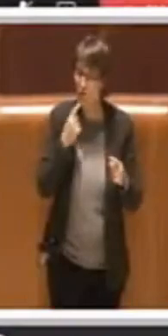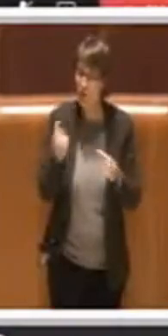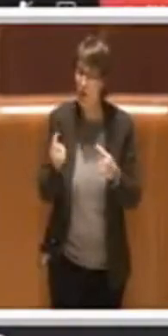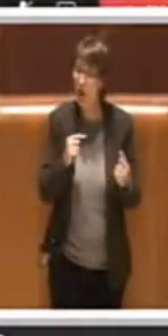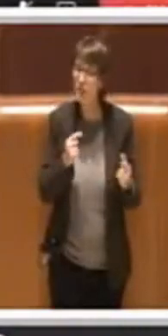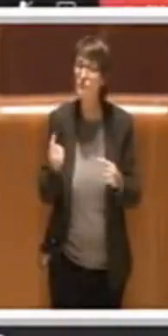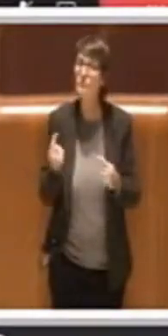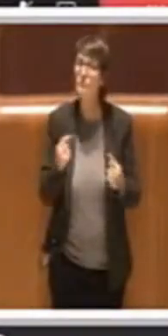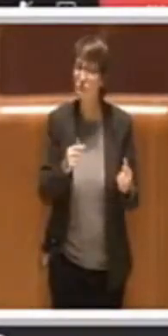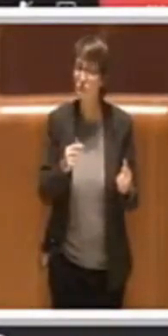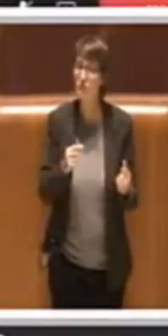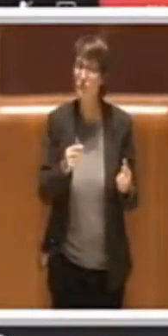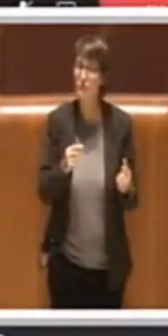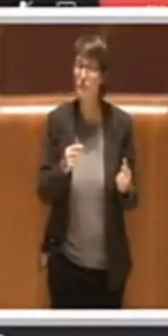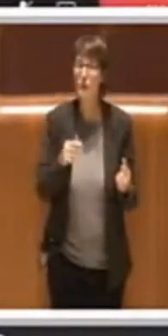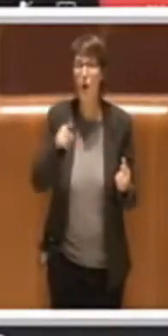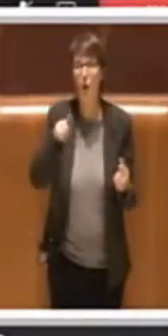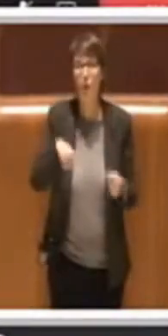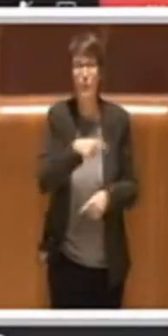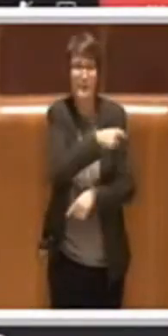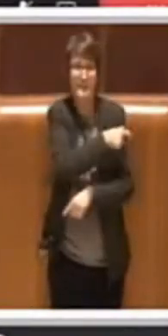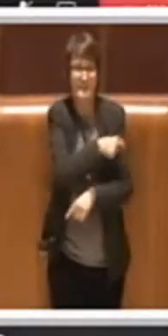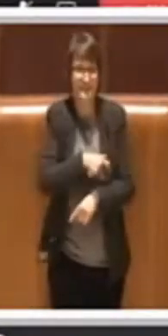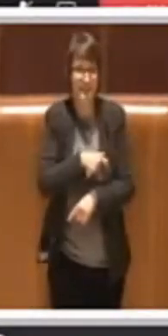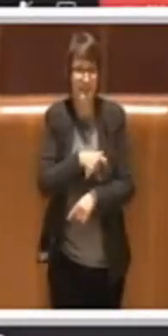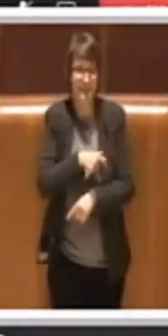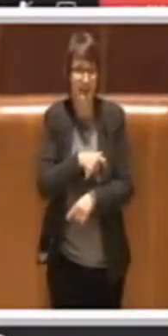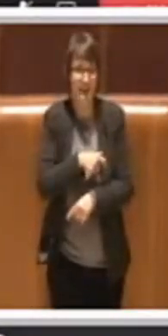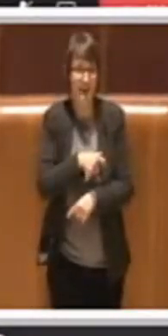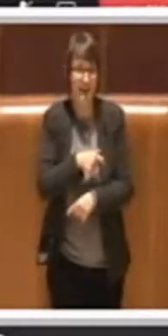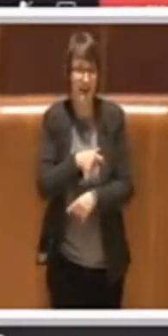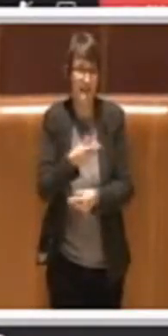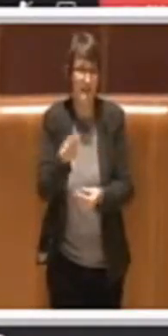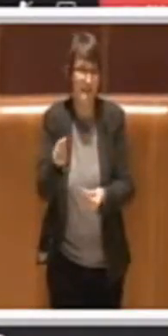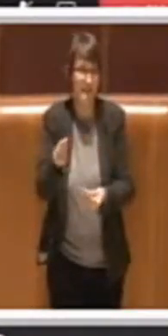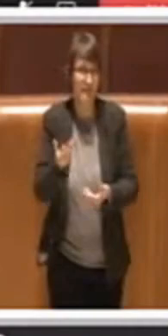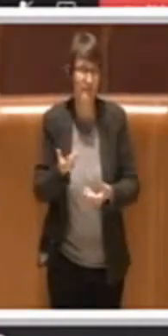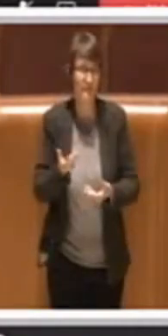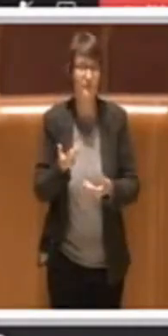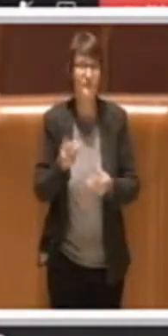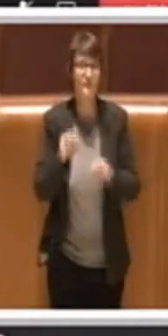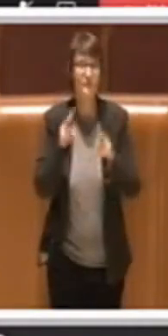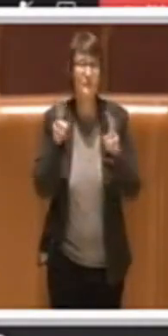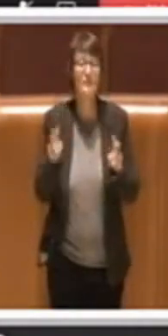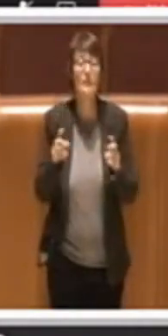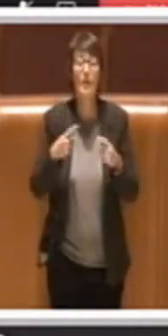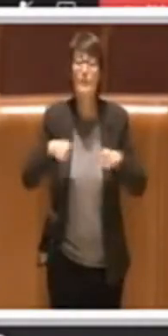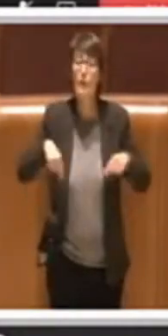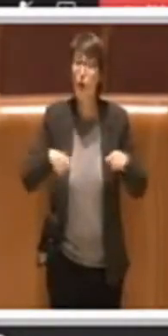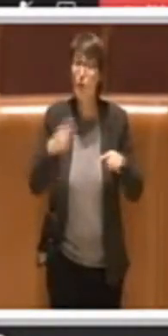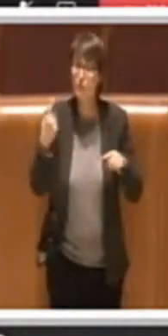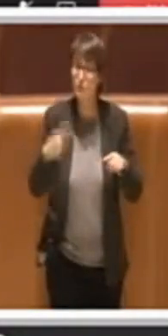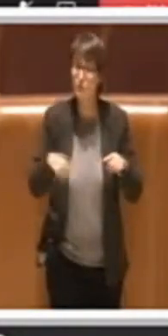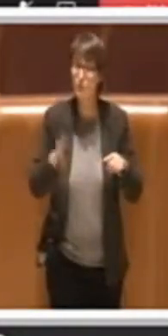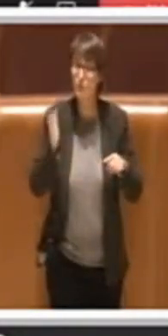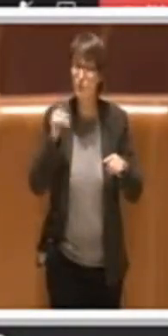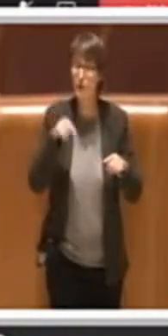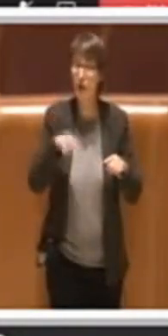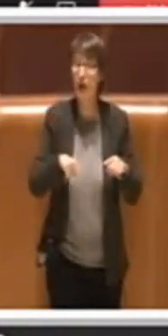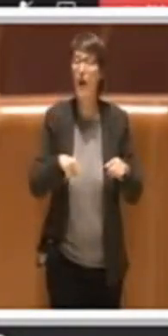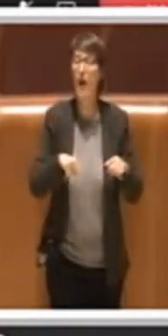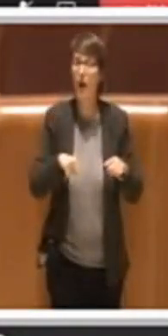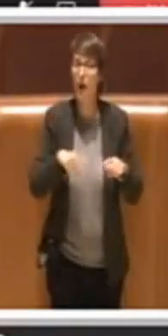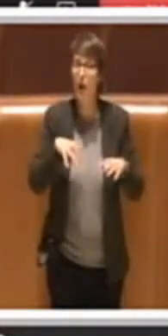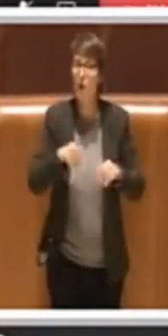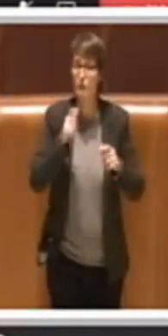anche i sindacati ed è appunto però a seguito di quella Commissione che si è intensificata l'interlocuzione